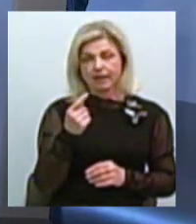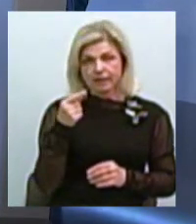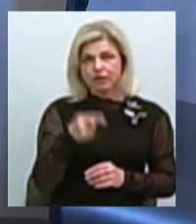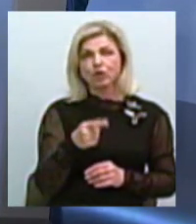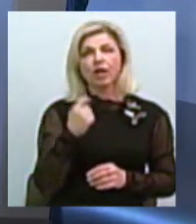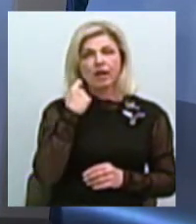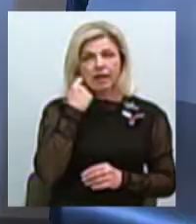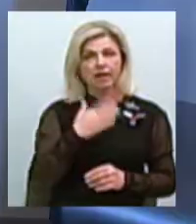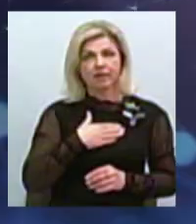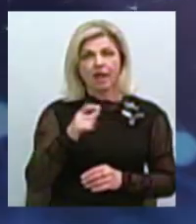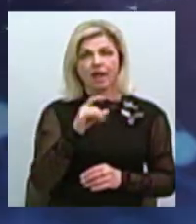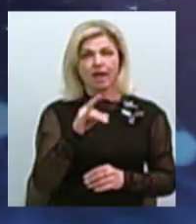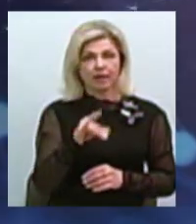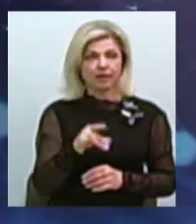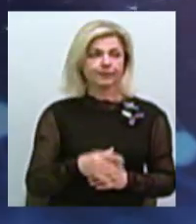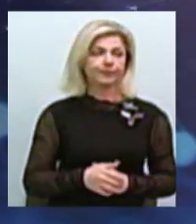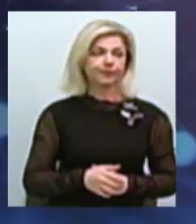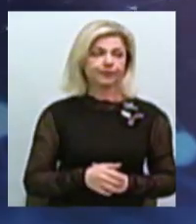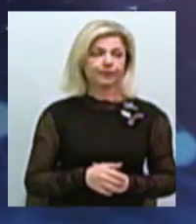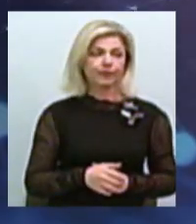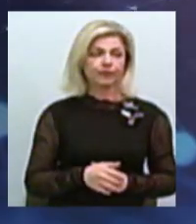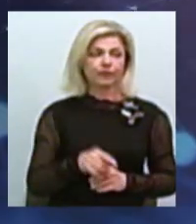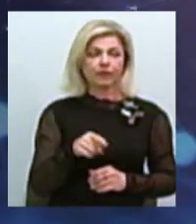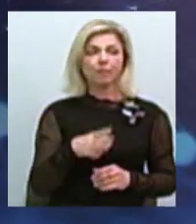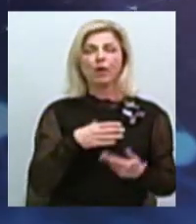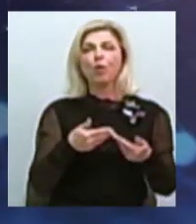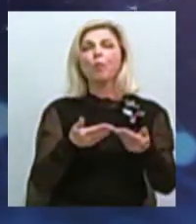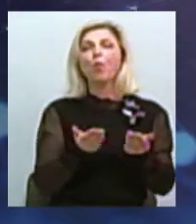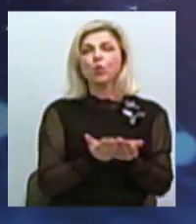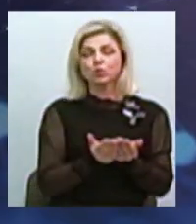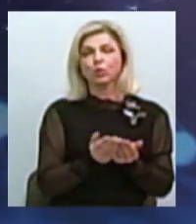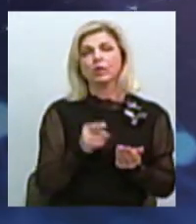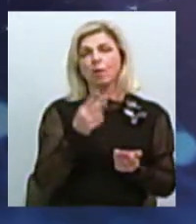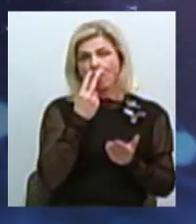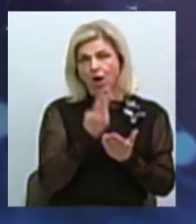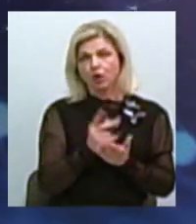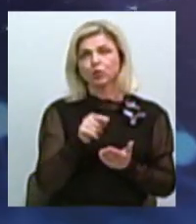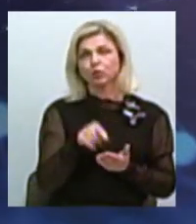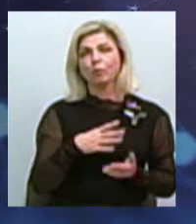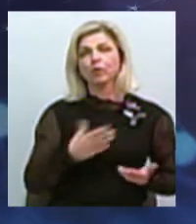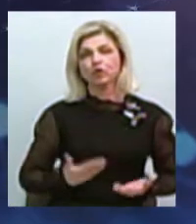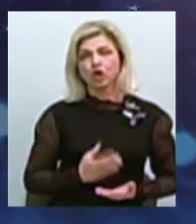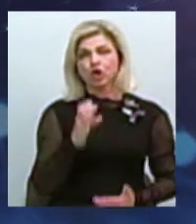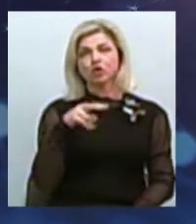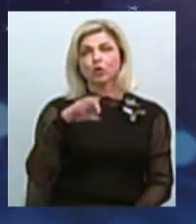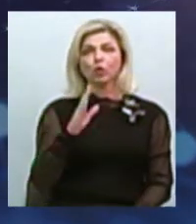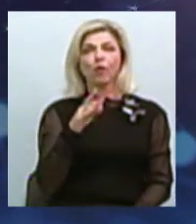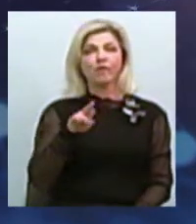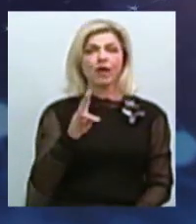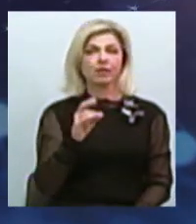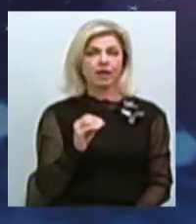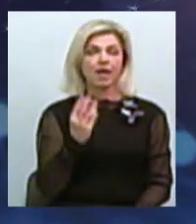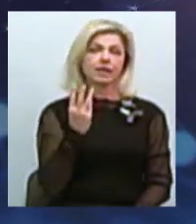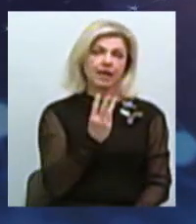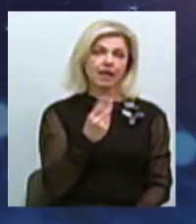Так, трошки випускаю. Знадані тут уламки посуду черніхівської культури вказують на появу слов'ян в 3-5 століттях н.е. про